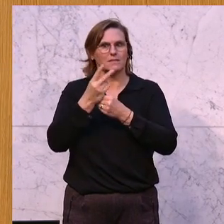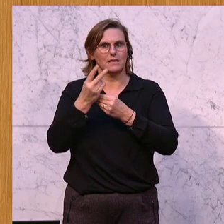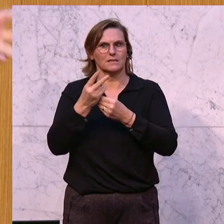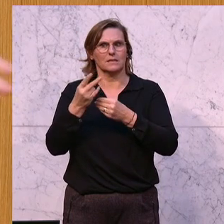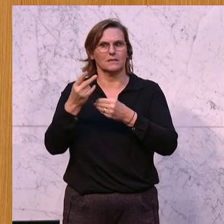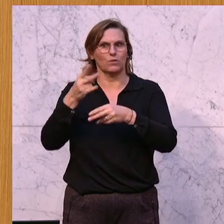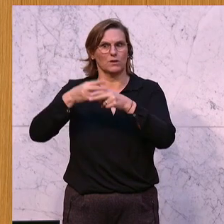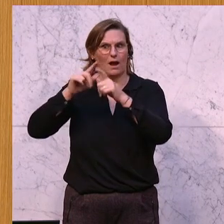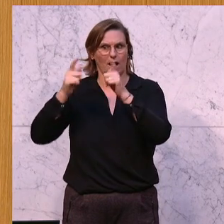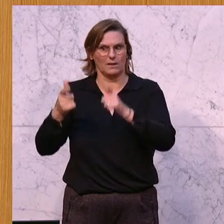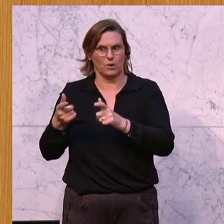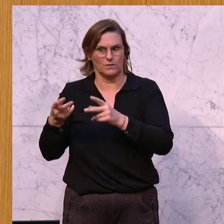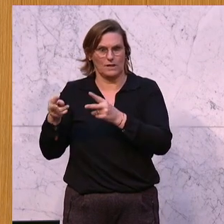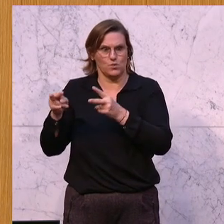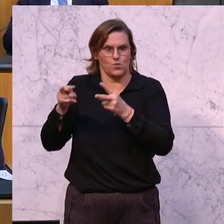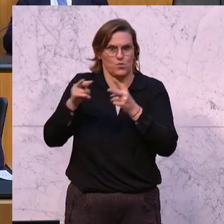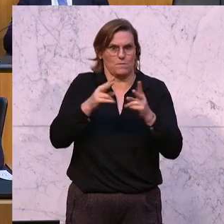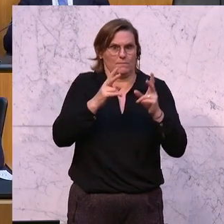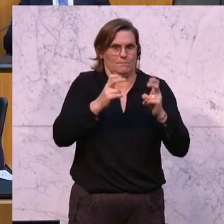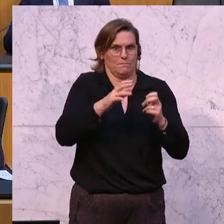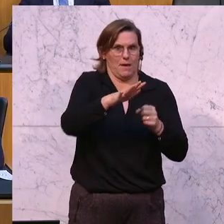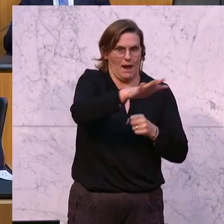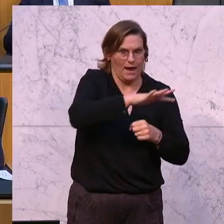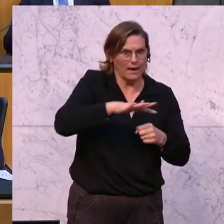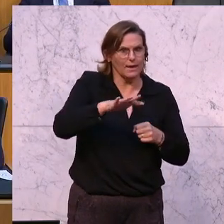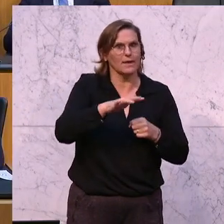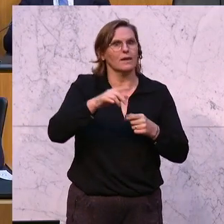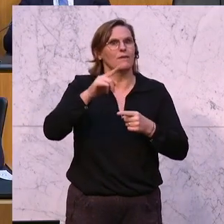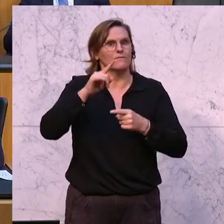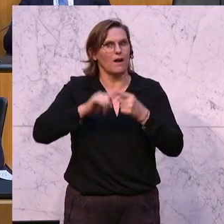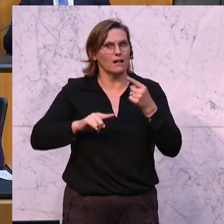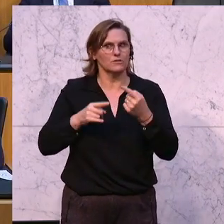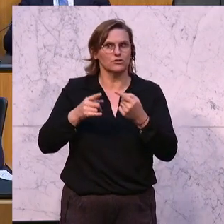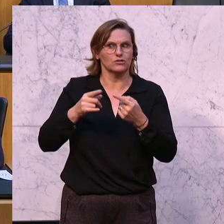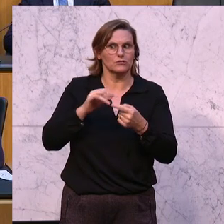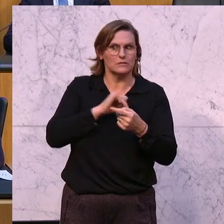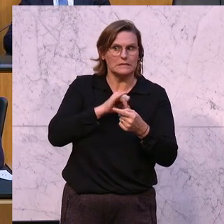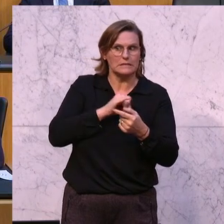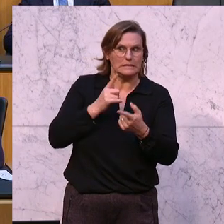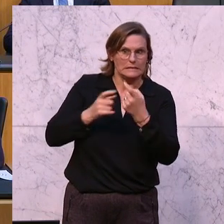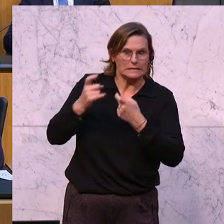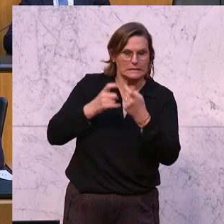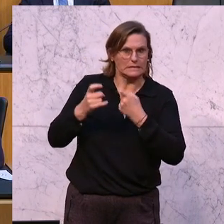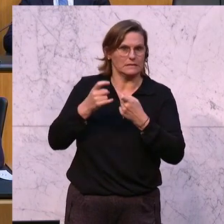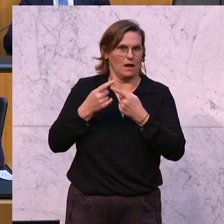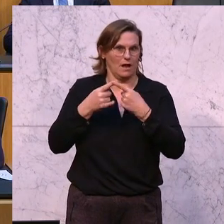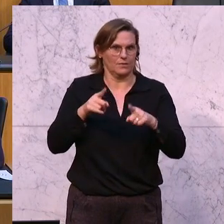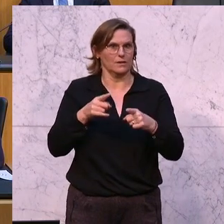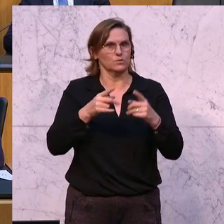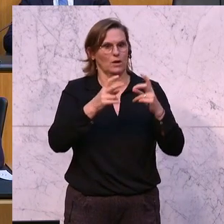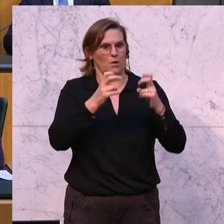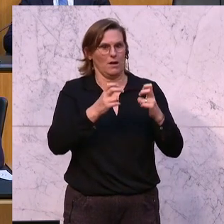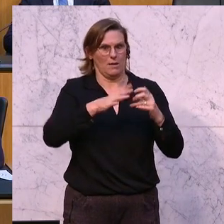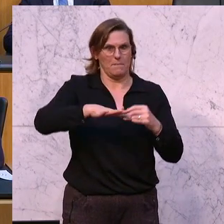Spitalsbereich in den niedergelassenen Bereich. Sie setzen hier die vollkommen verkehrten Anreize. Und das, was Sie im niedergelassenen Bereich machen,